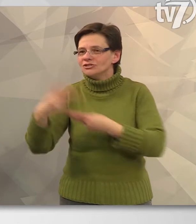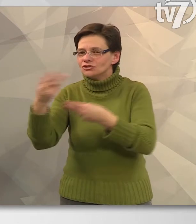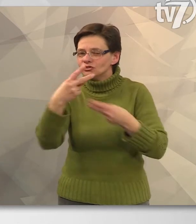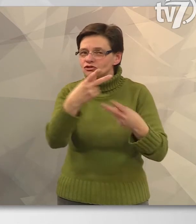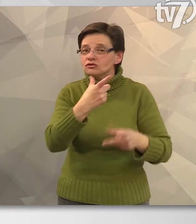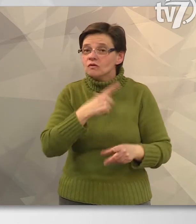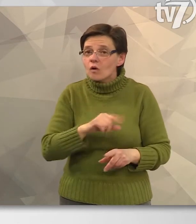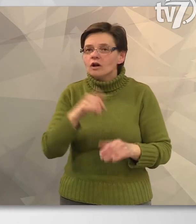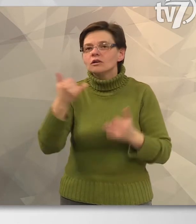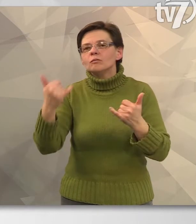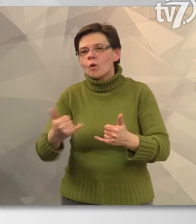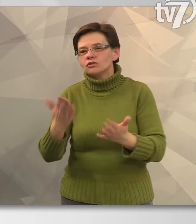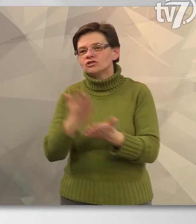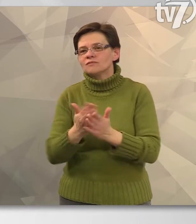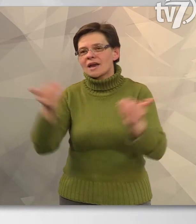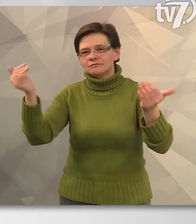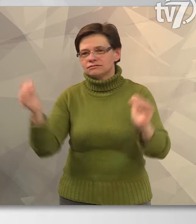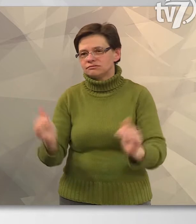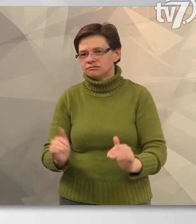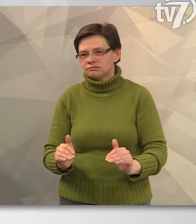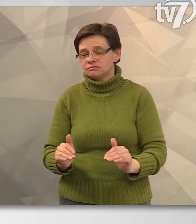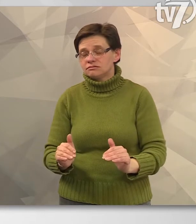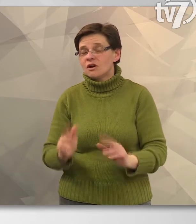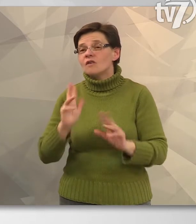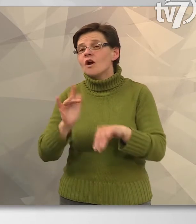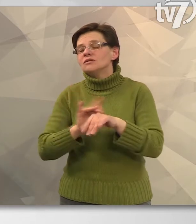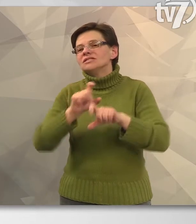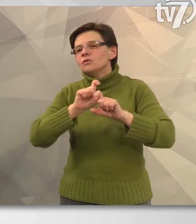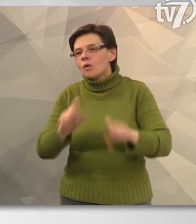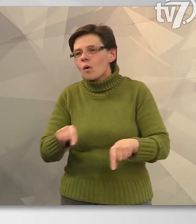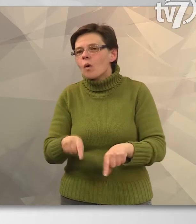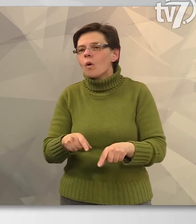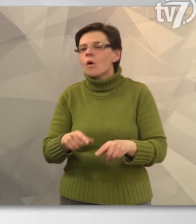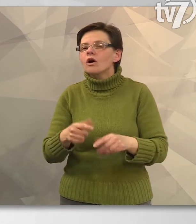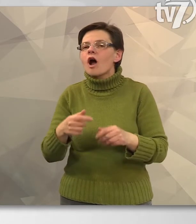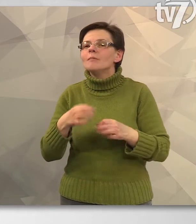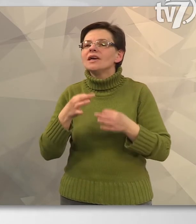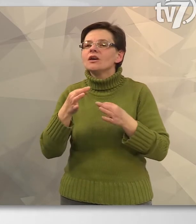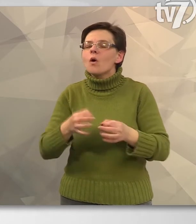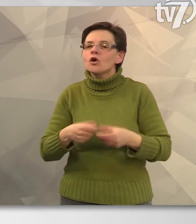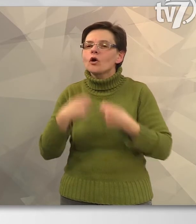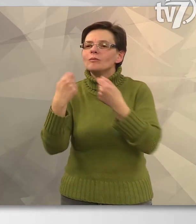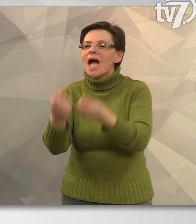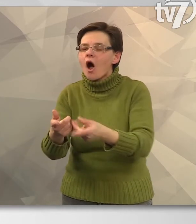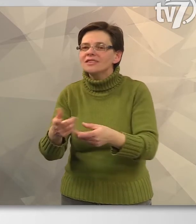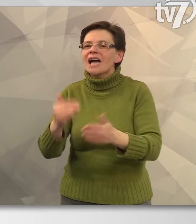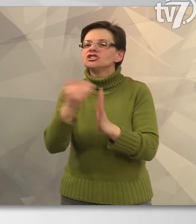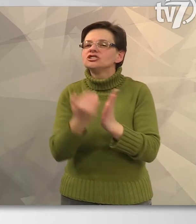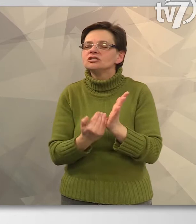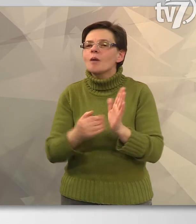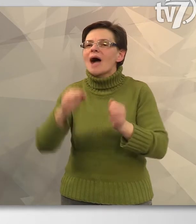lábút adtak örökbe, addig már ez a szám megcsappant. Véleménye szerint ez az Egyesület örökbeadási